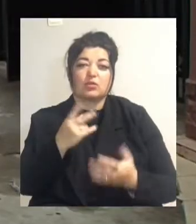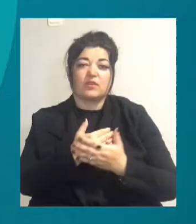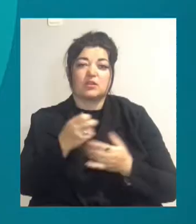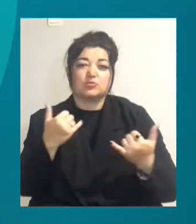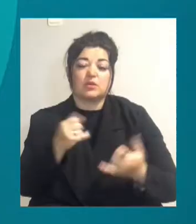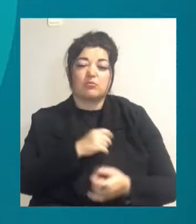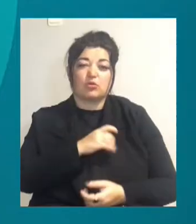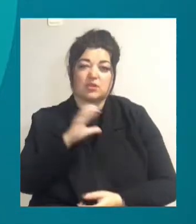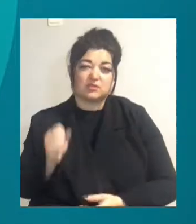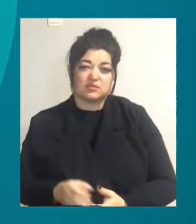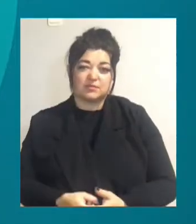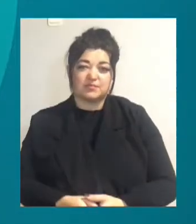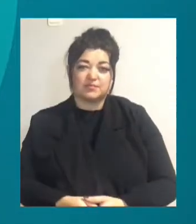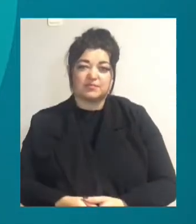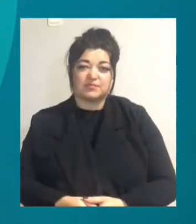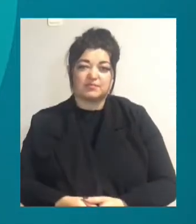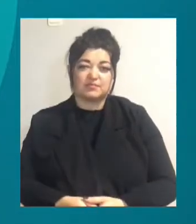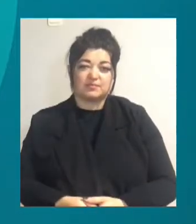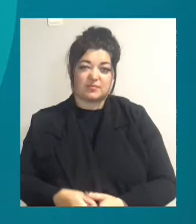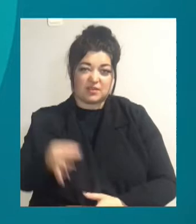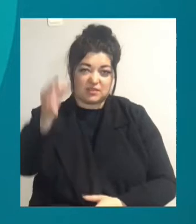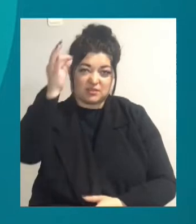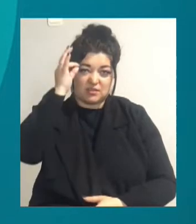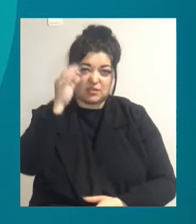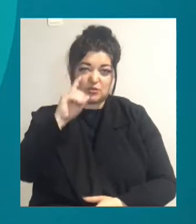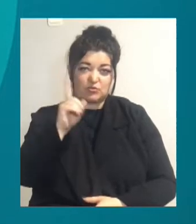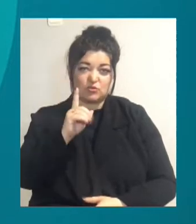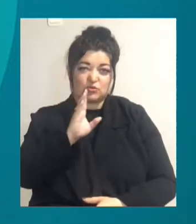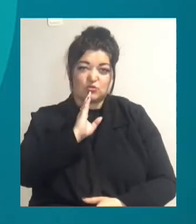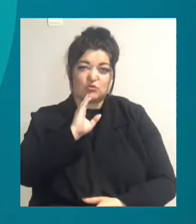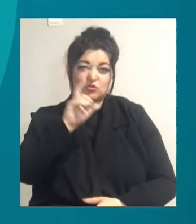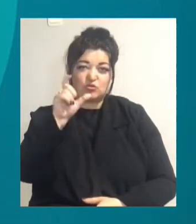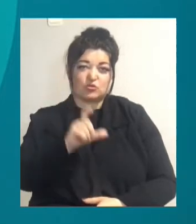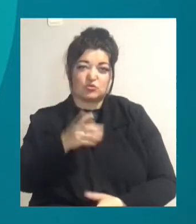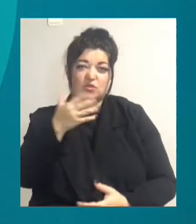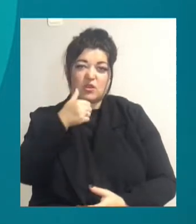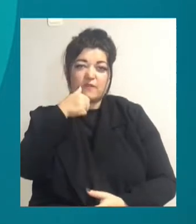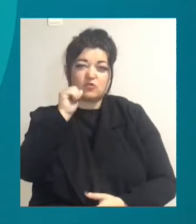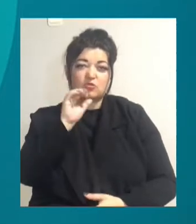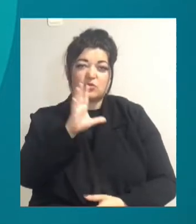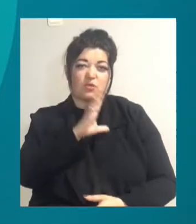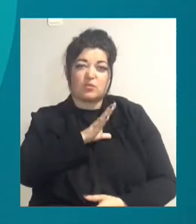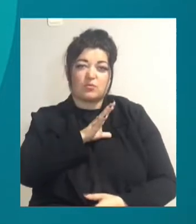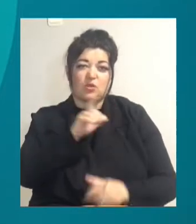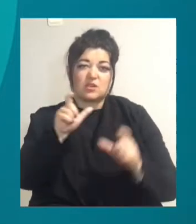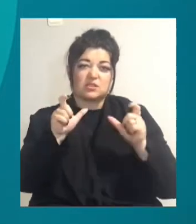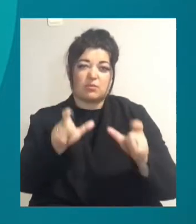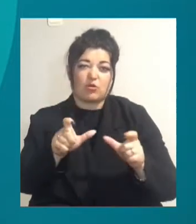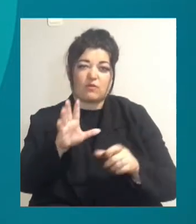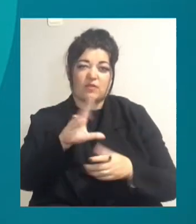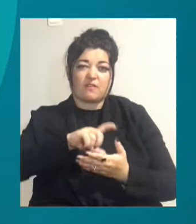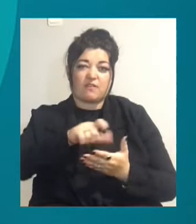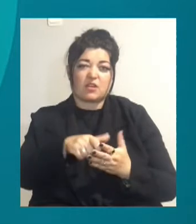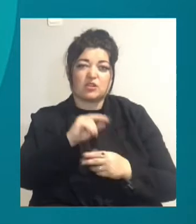Одеса. Зазначимо, що літню жінку з інвалідністю, яка вчора була заблокована у квартирі через падіння